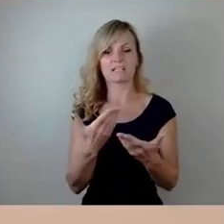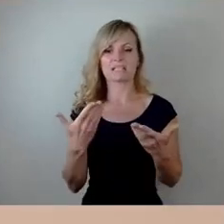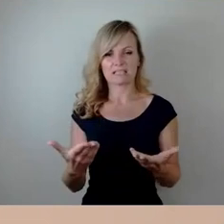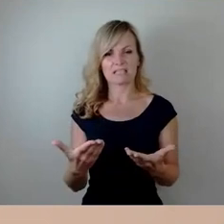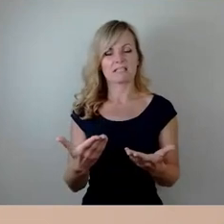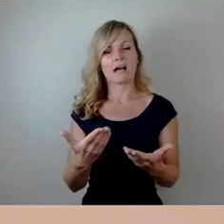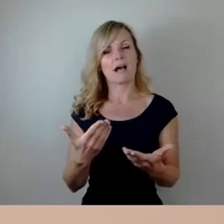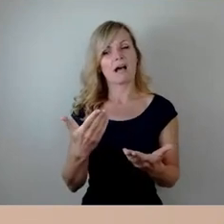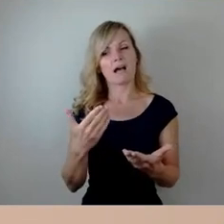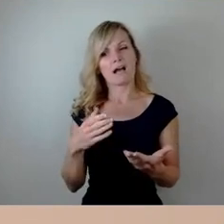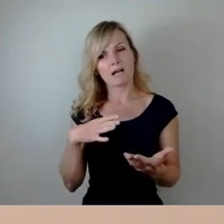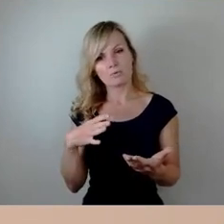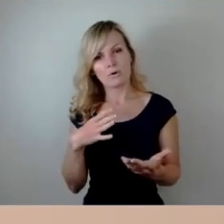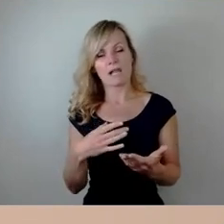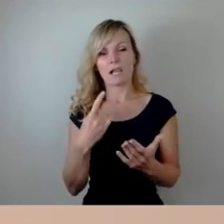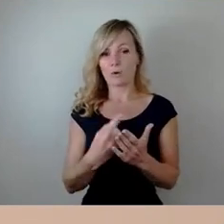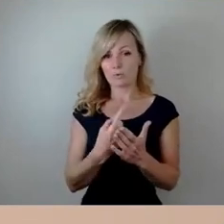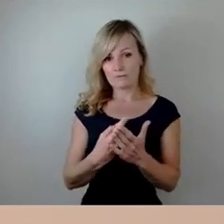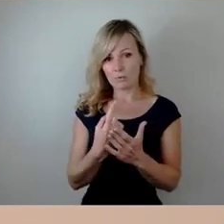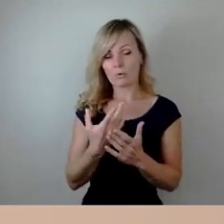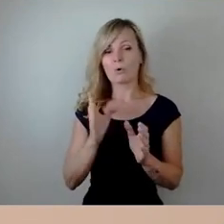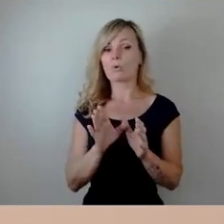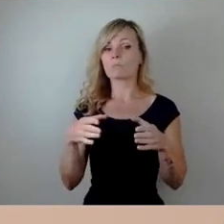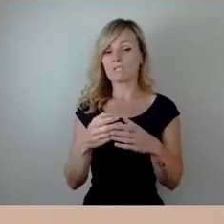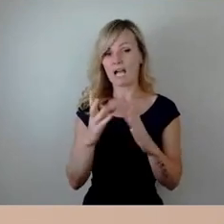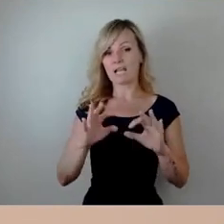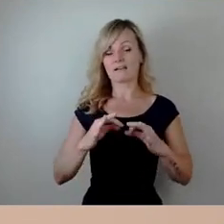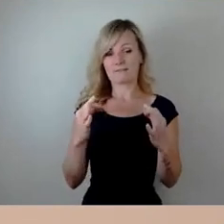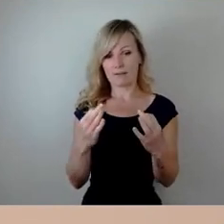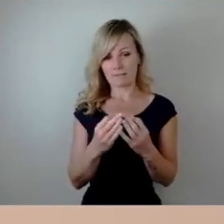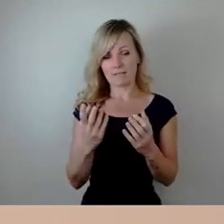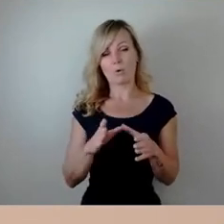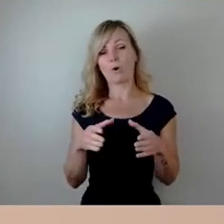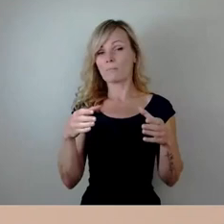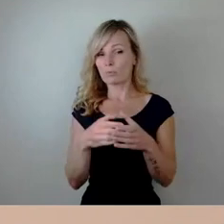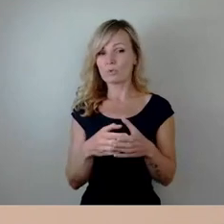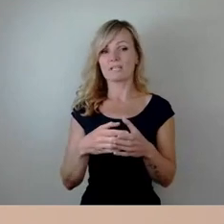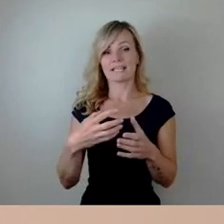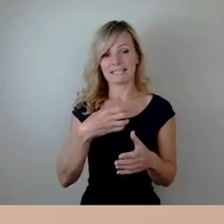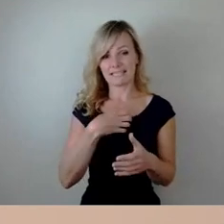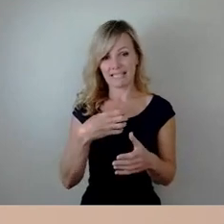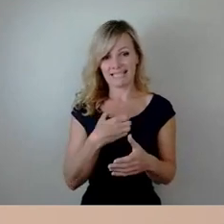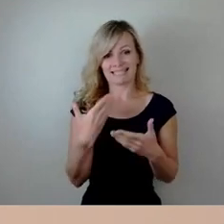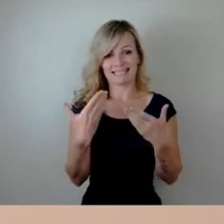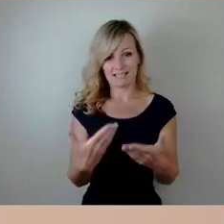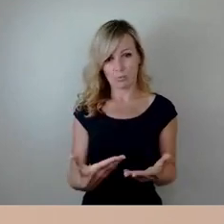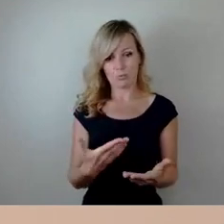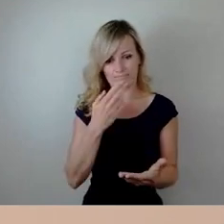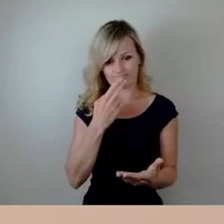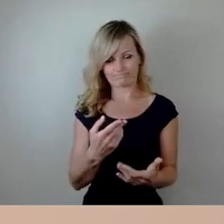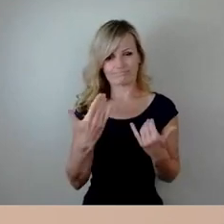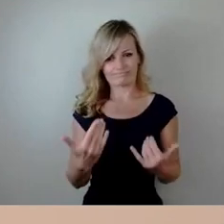der die kommunale Familie, die Kommune Stadt Dresden stehen. Wir